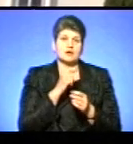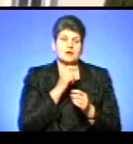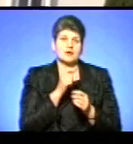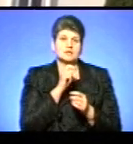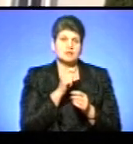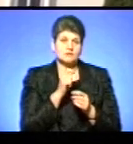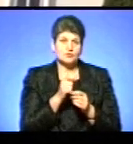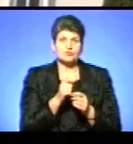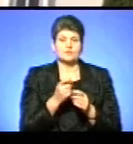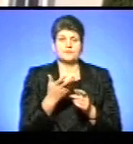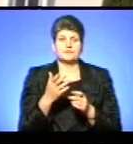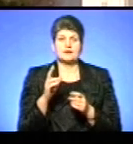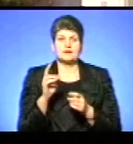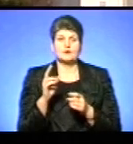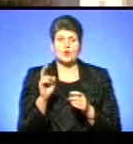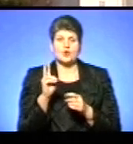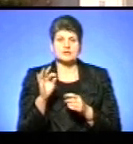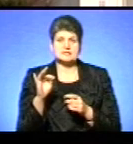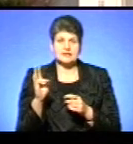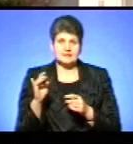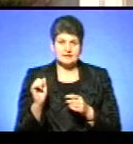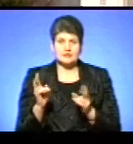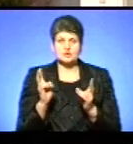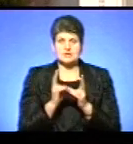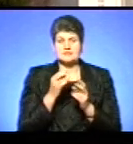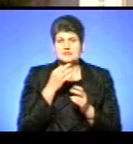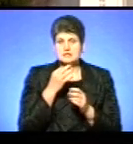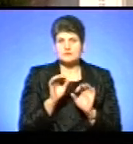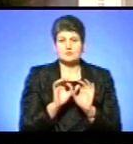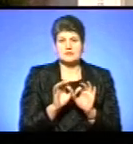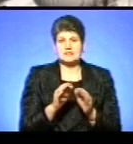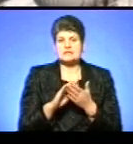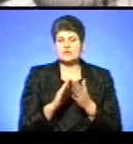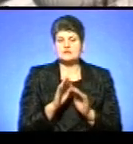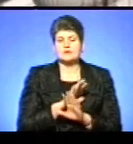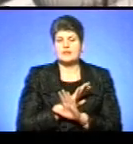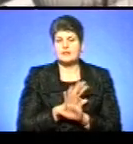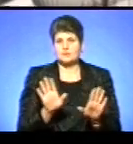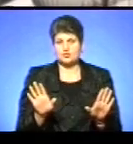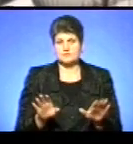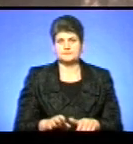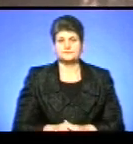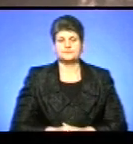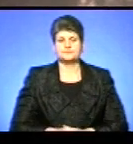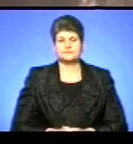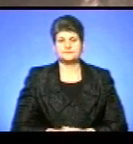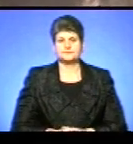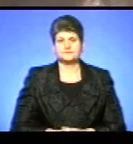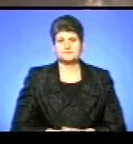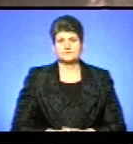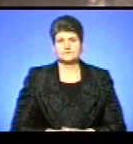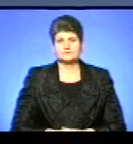Володимира, клейник Костянтин, який зустрів нас, сказав, що коментувати ситуацію не будуть. Богдан Буденчук, Оксана Галіяш,